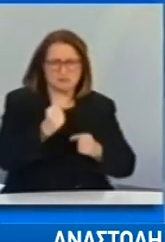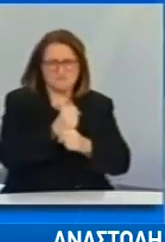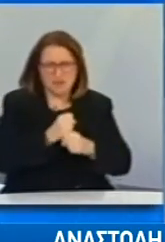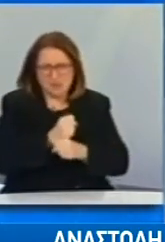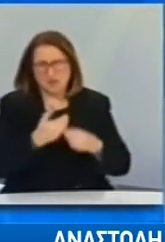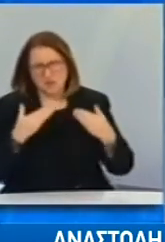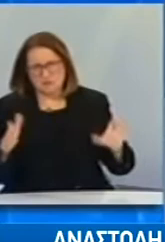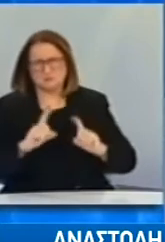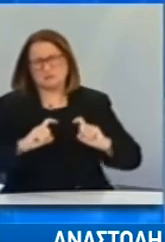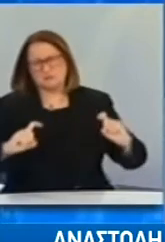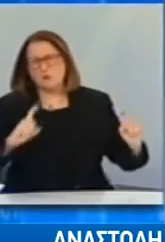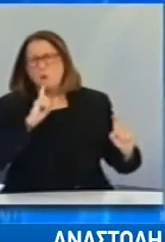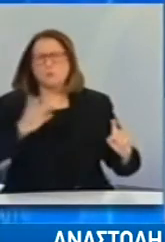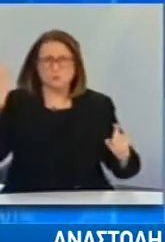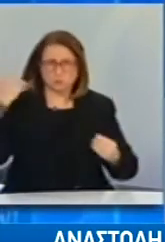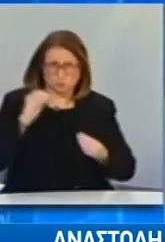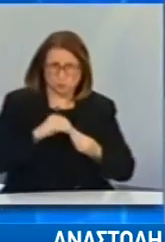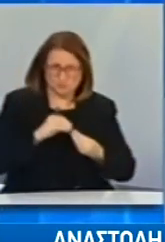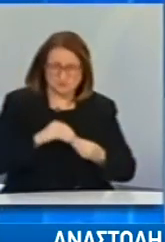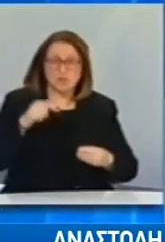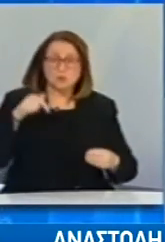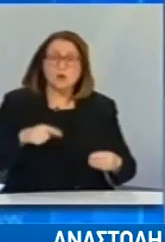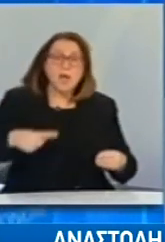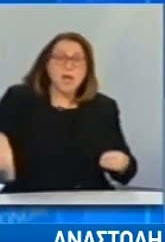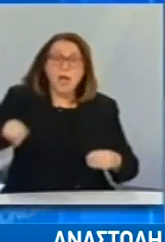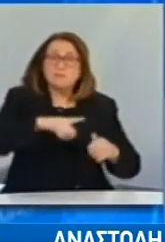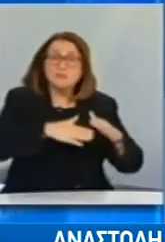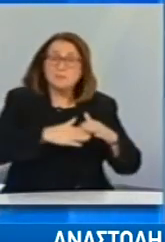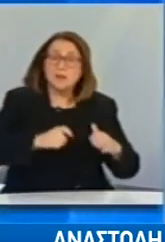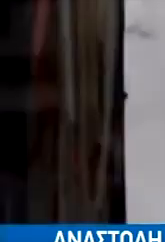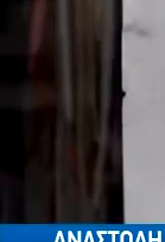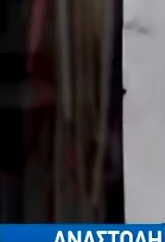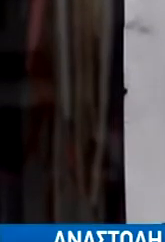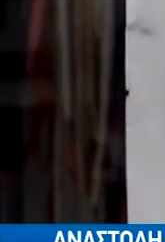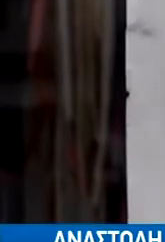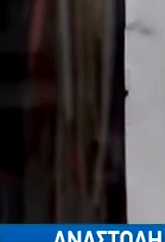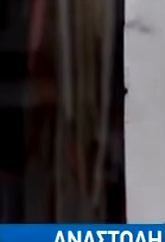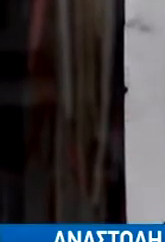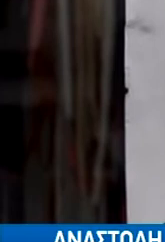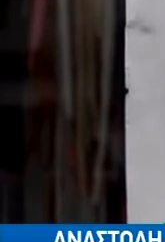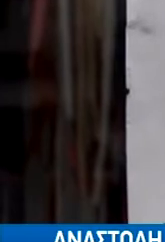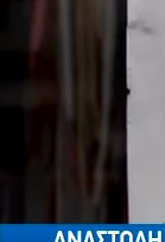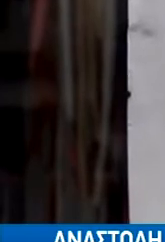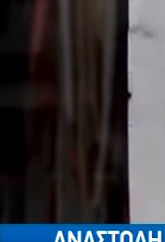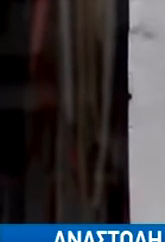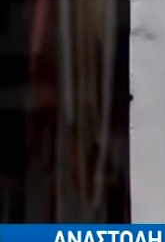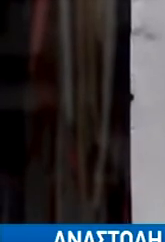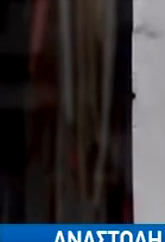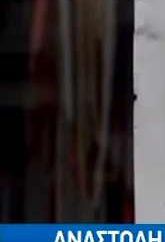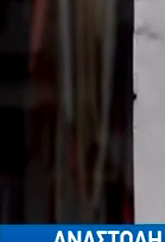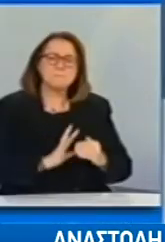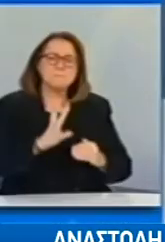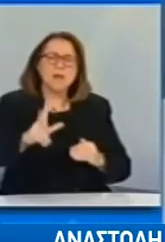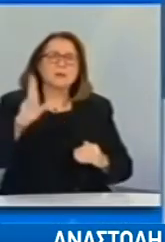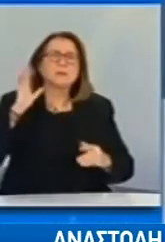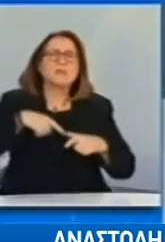πληρωταίου των μήνα Νοέμβριο μέχρι τις 30 Απριλίου 2021. Επεκτείνονται όλα τα